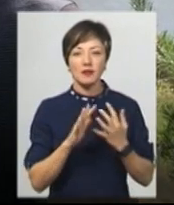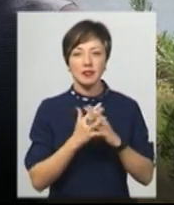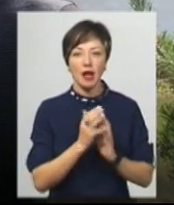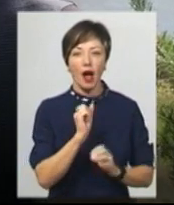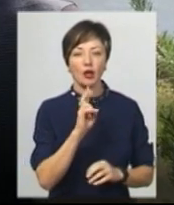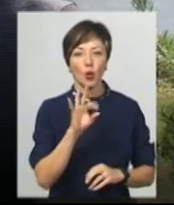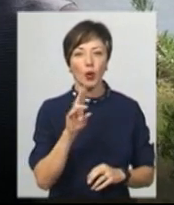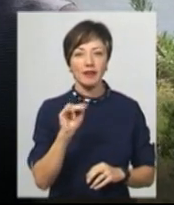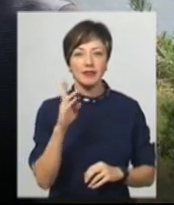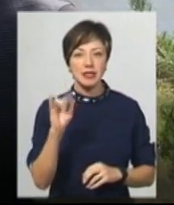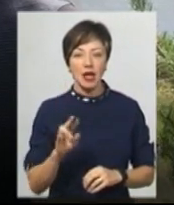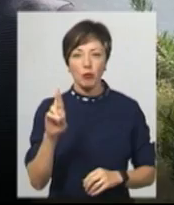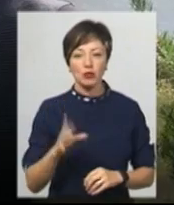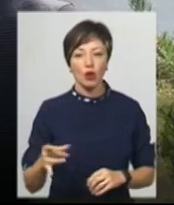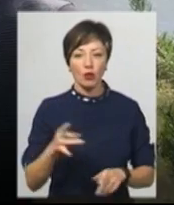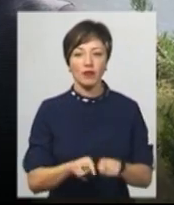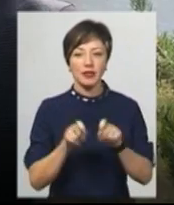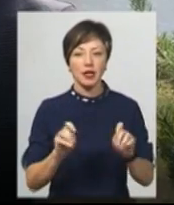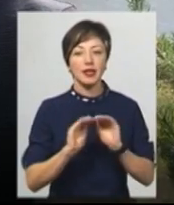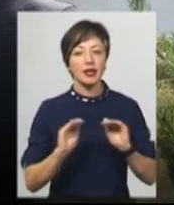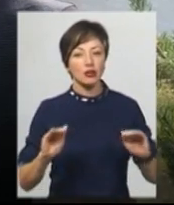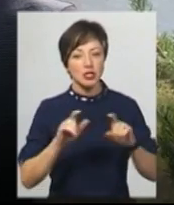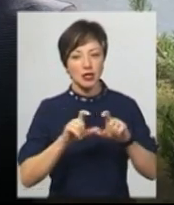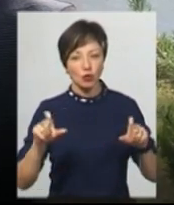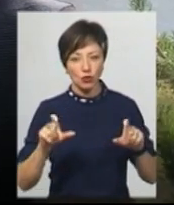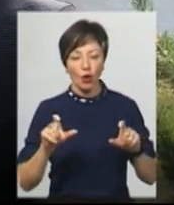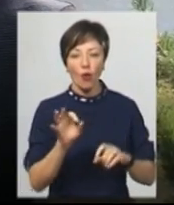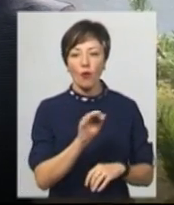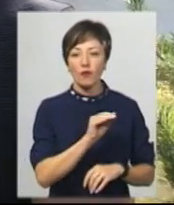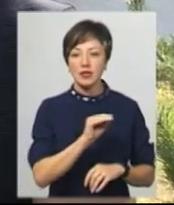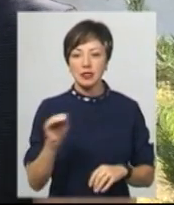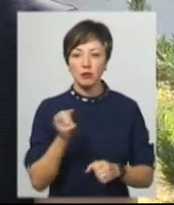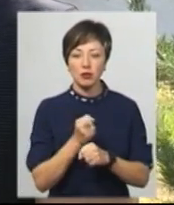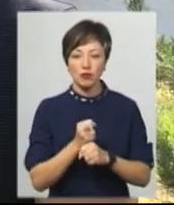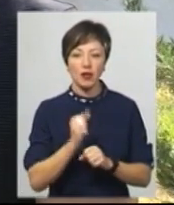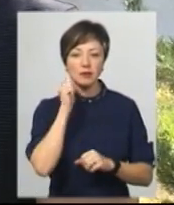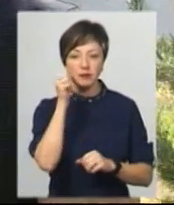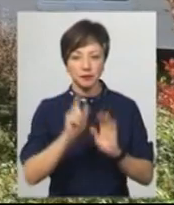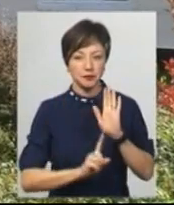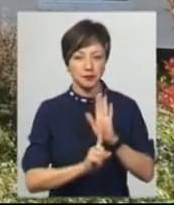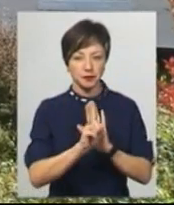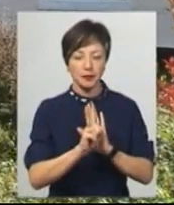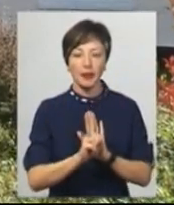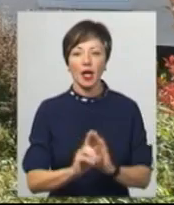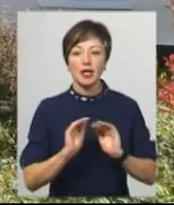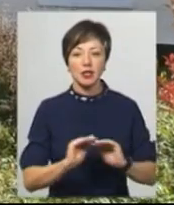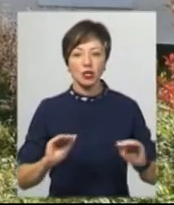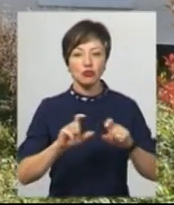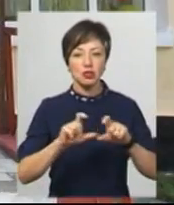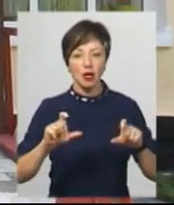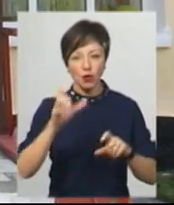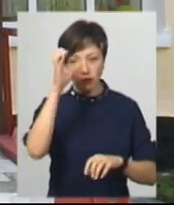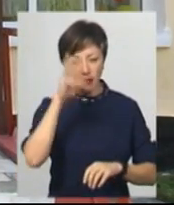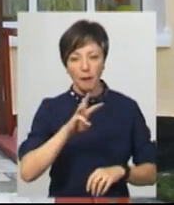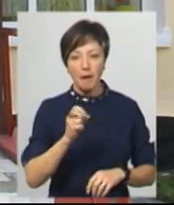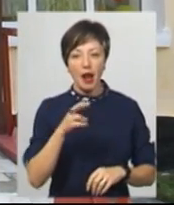Антонівці Ярмолинецького району відкривається дитячий садочок. Офіційно працювати він буде уже завтра. Дошкільний дитячий заклад освіти